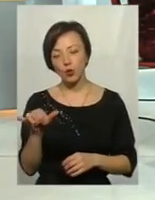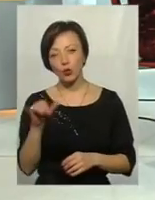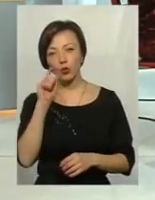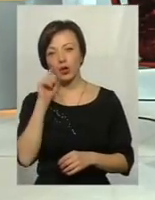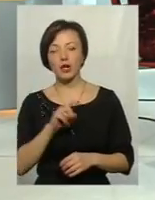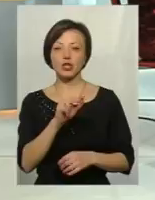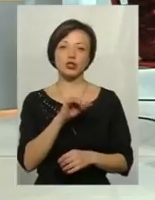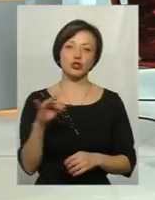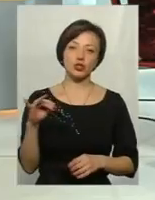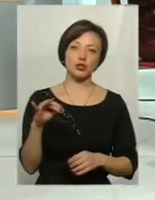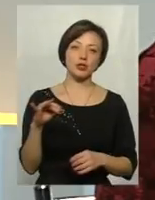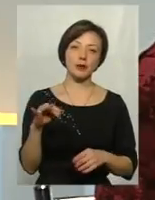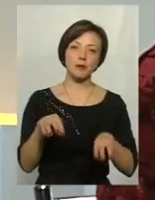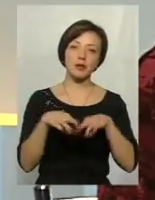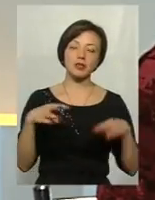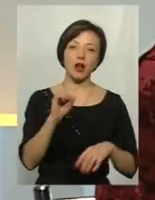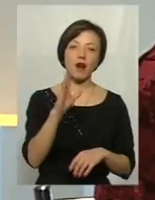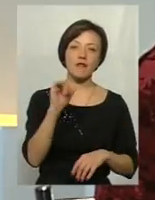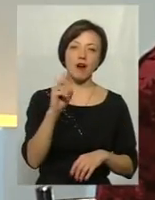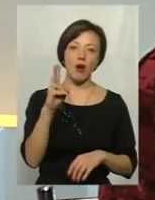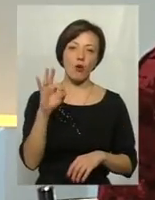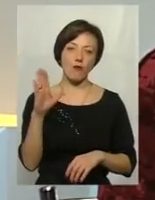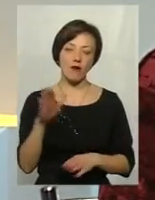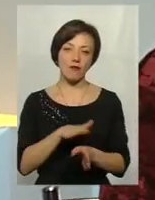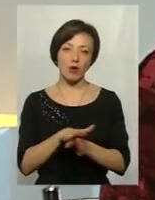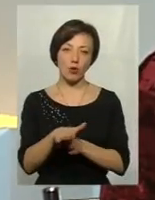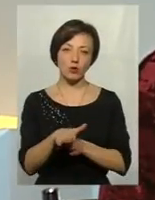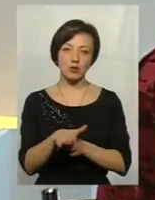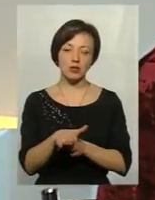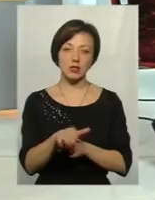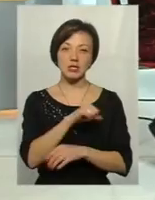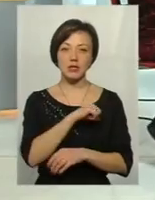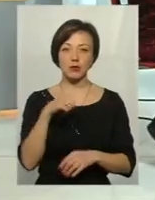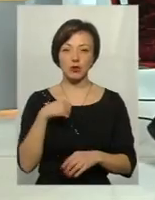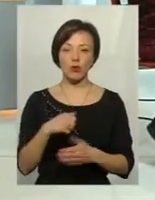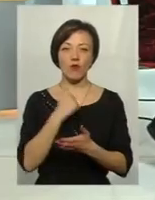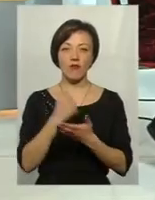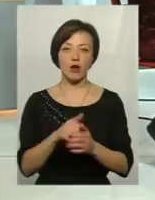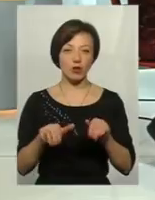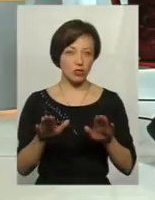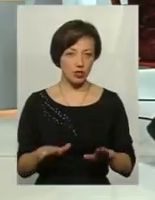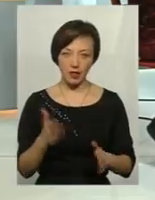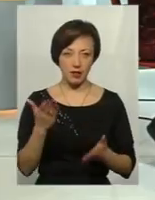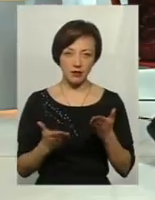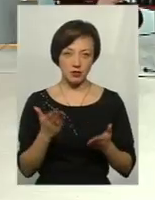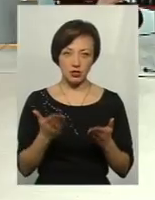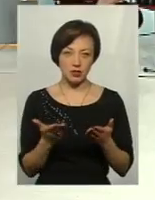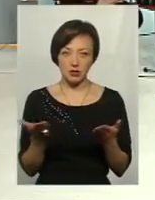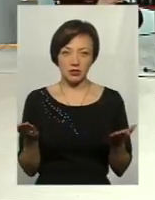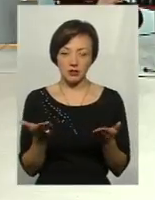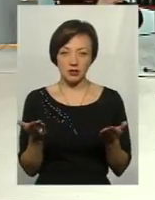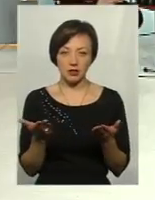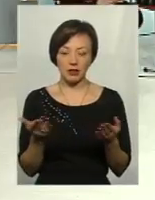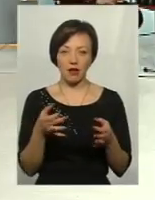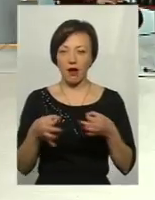міністр Аваков виконує, самочинно ухвалює ці рішення? Невже він не